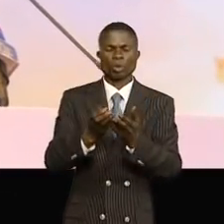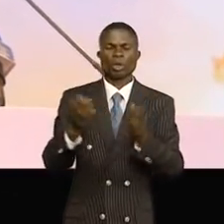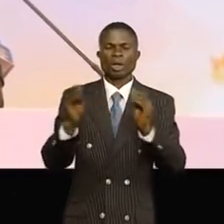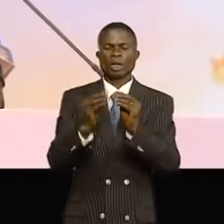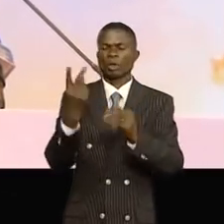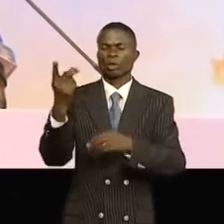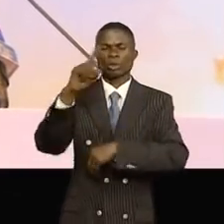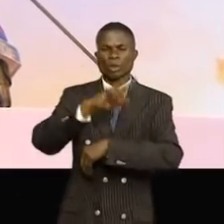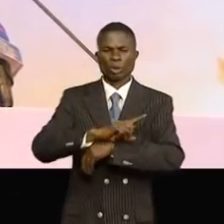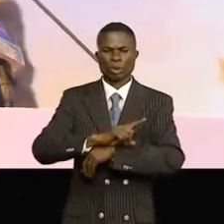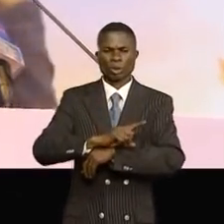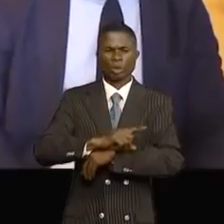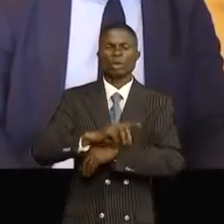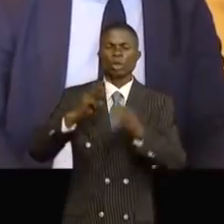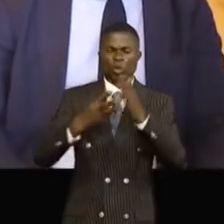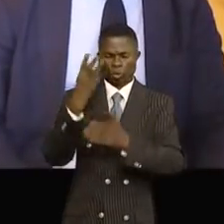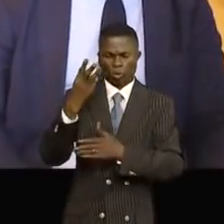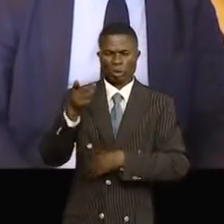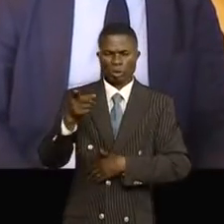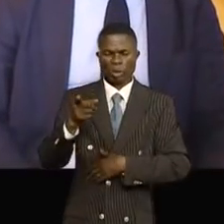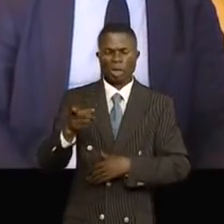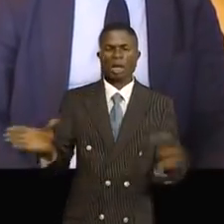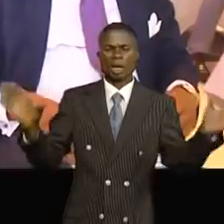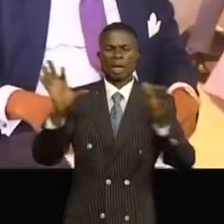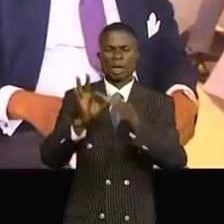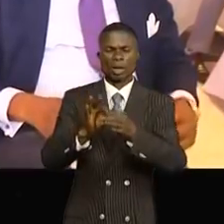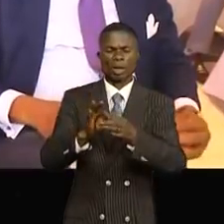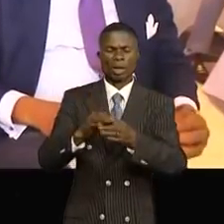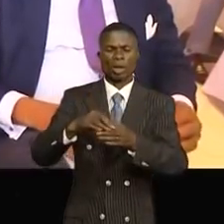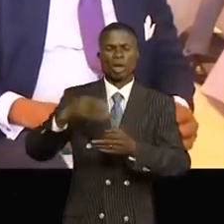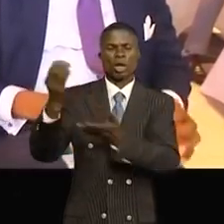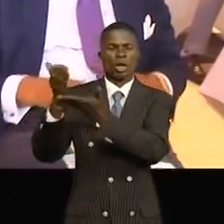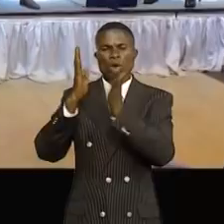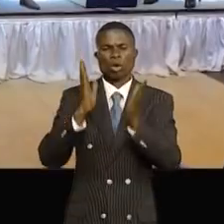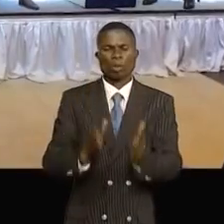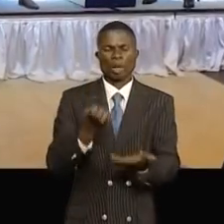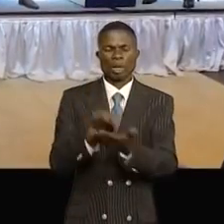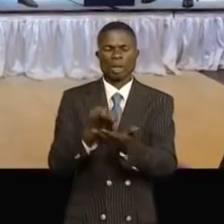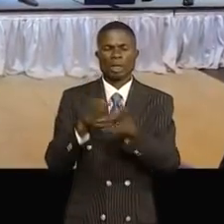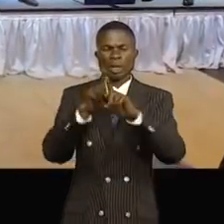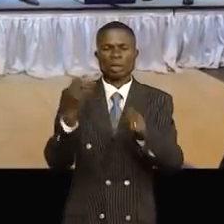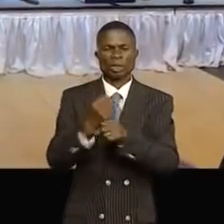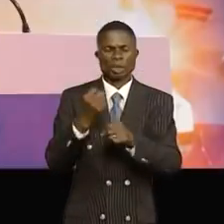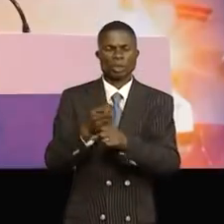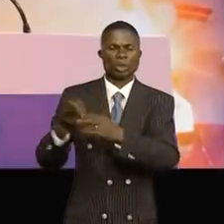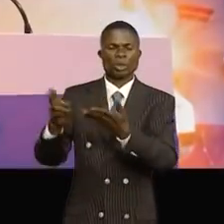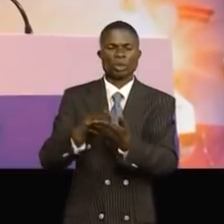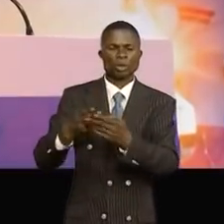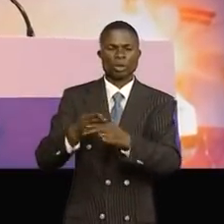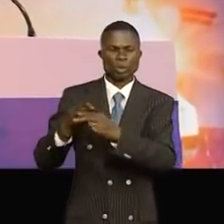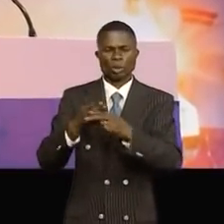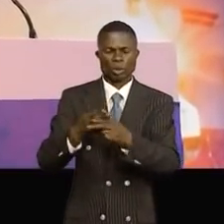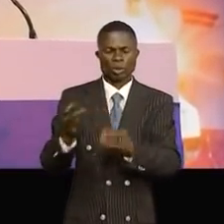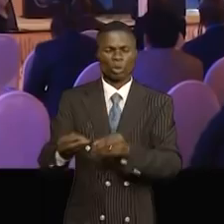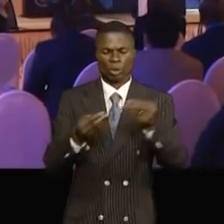jours et troisième dans son genre, a rassemblé les opérateurs économiques et ceux du secteur des assurances pour mettre